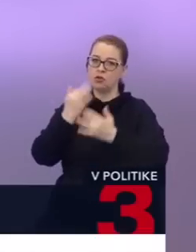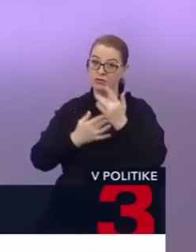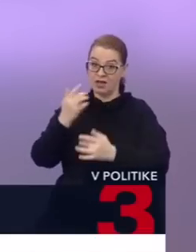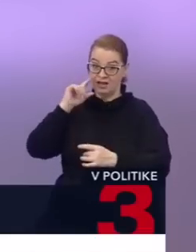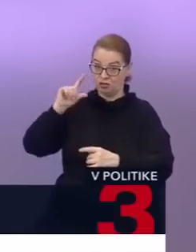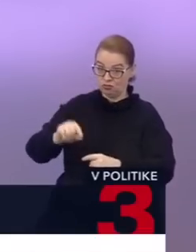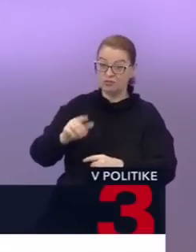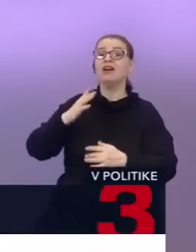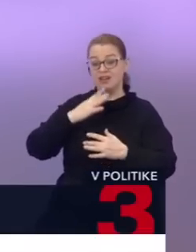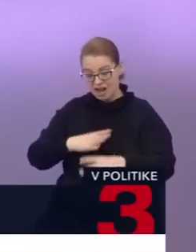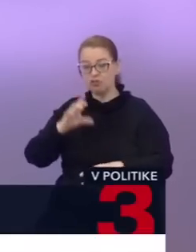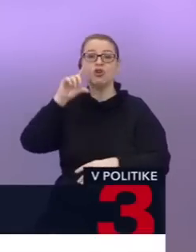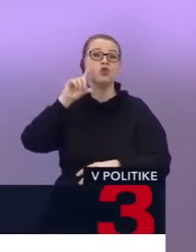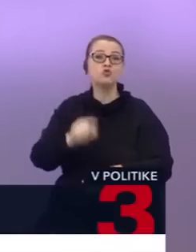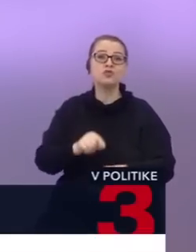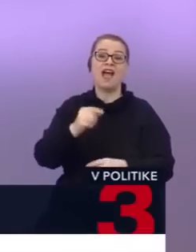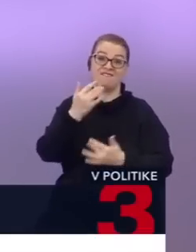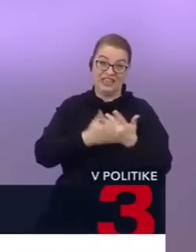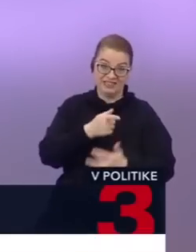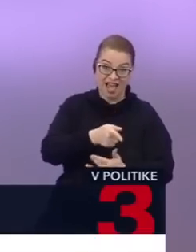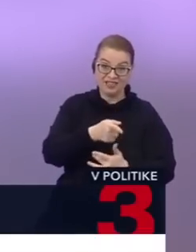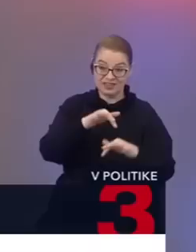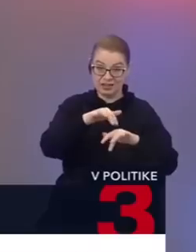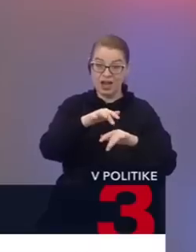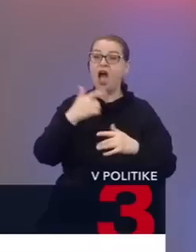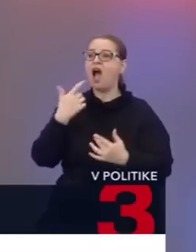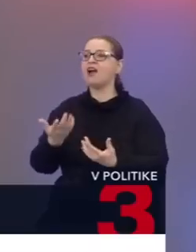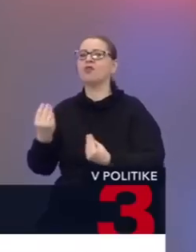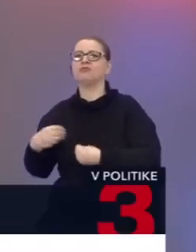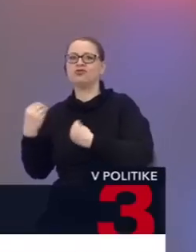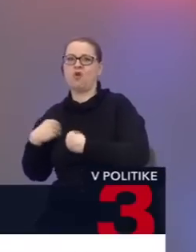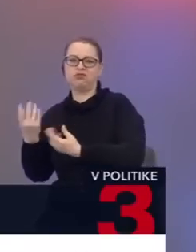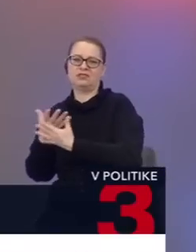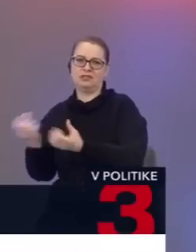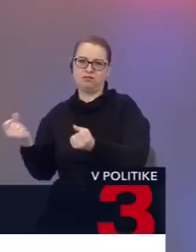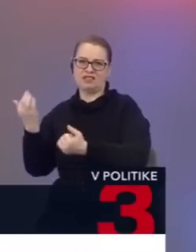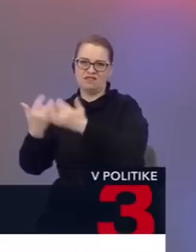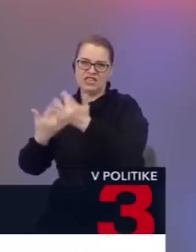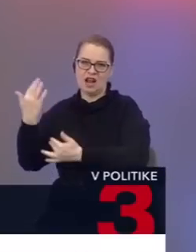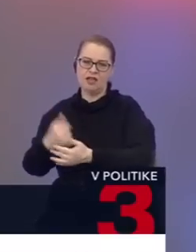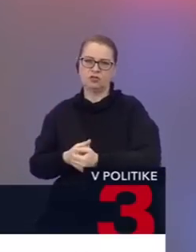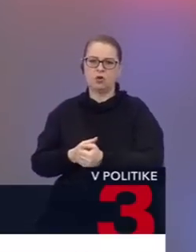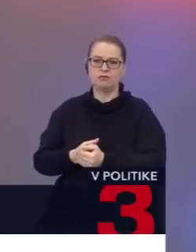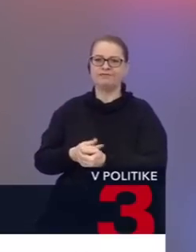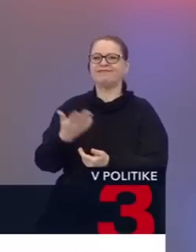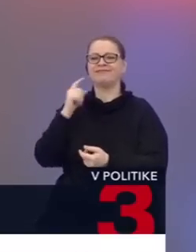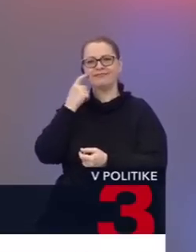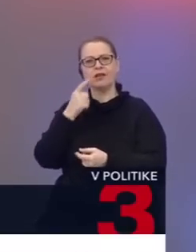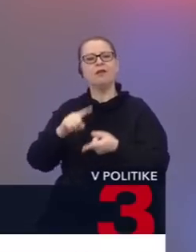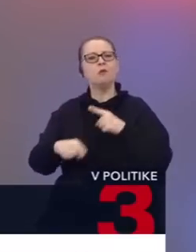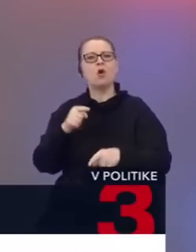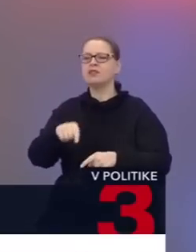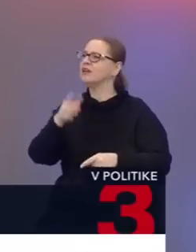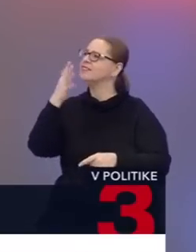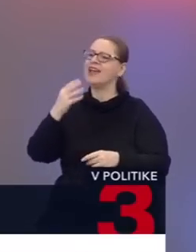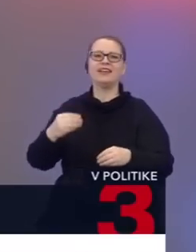tak radšej nech je to nudné s výsledkami, ako nejaký showbiznis. Musím sa usmievať, lebo keď hovoríte, že politik tu nie je na to, aby zabával a